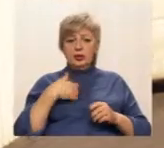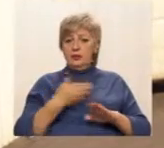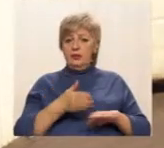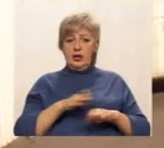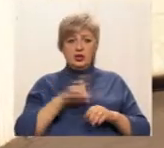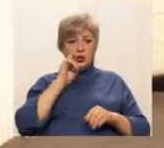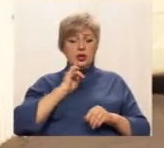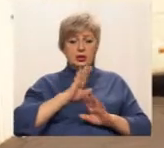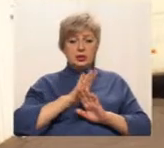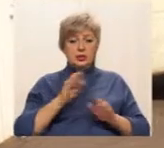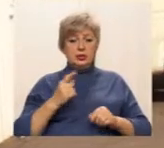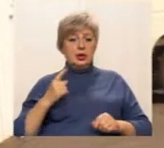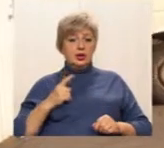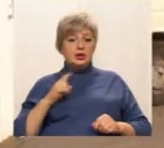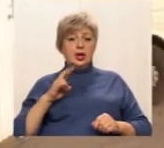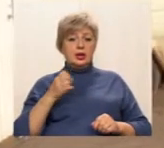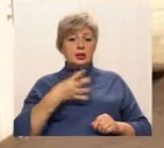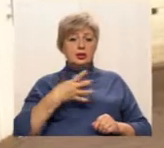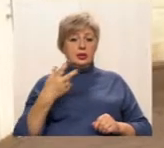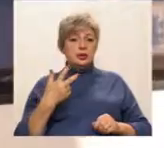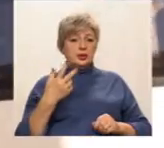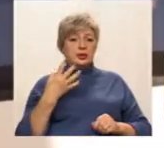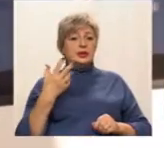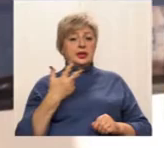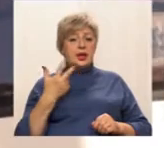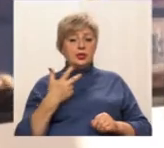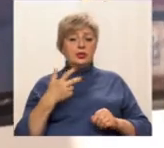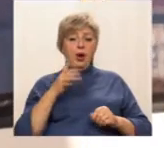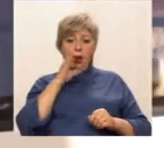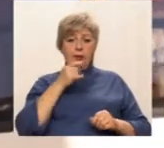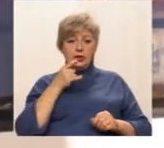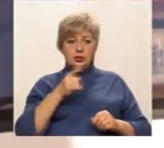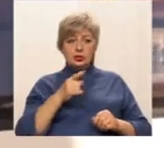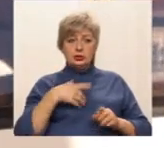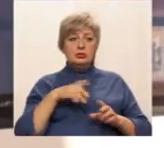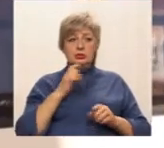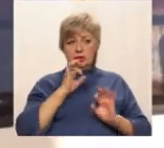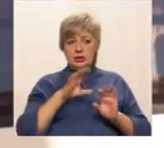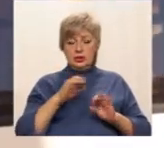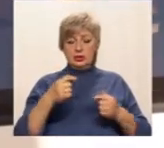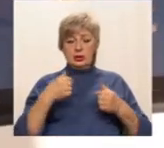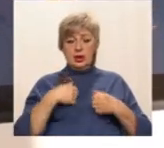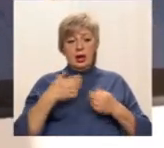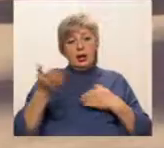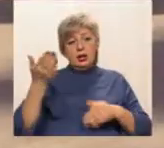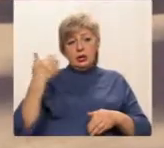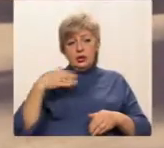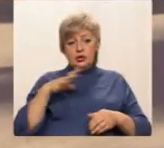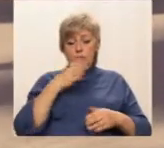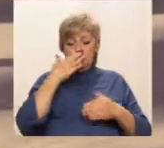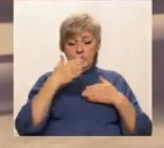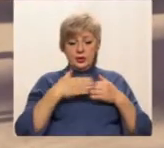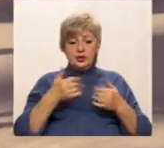Чекає на 43-ту маршрутку Алла Дунайчук. Каже, зміни їй не подобаються. Мені не дуже зручно. Раніше з Гопнер було ближче, а зараз